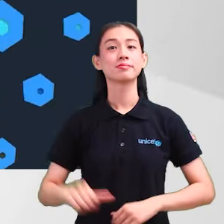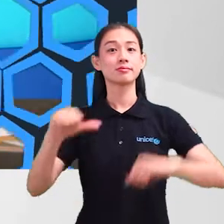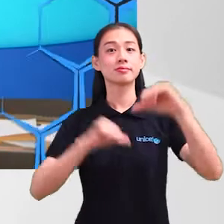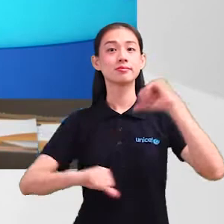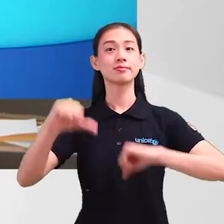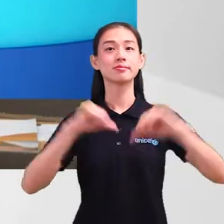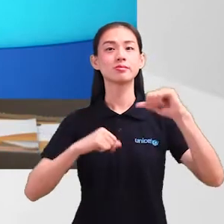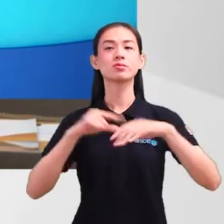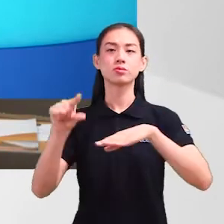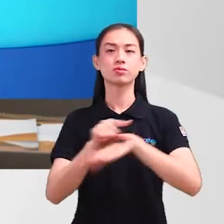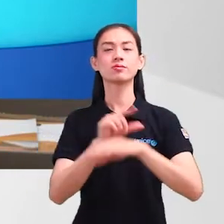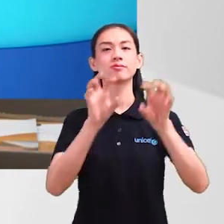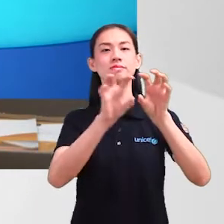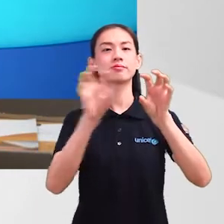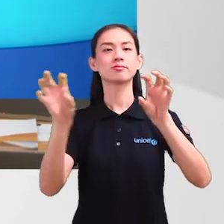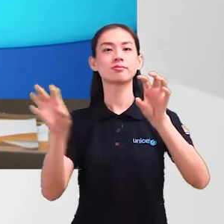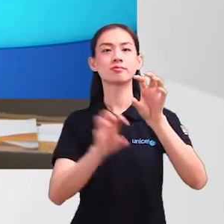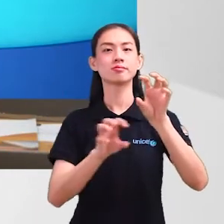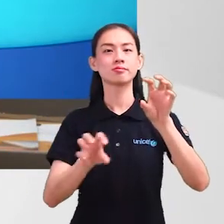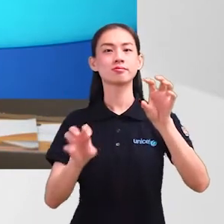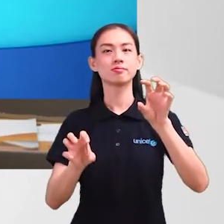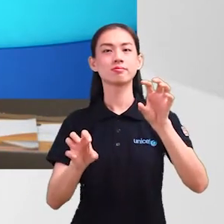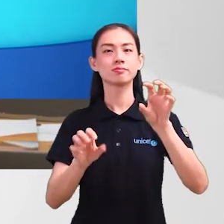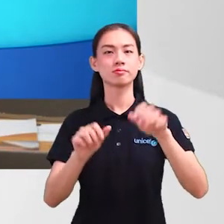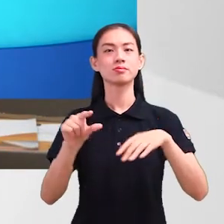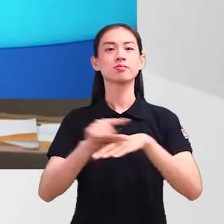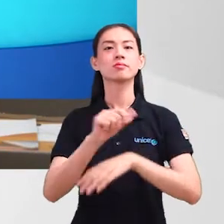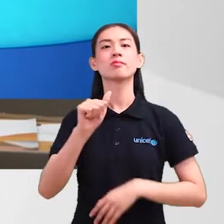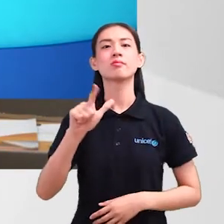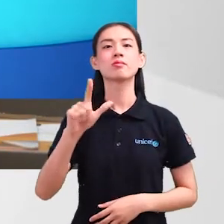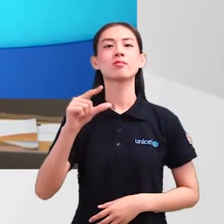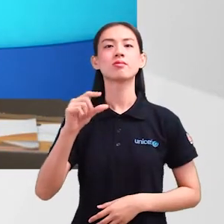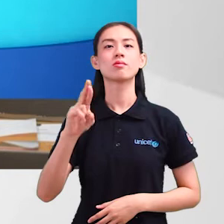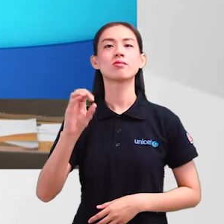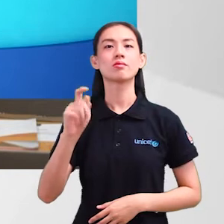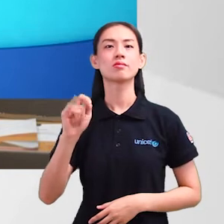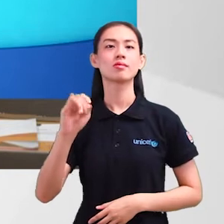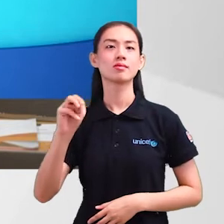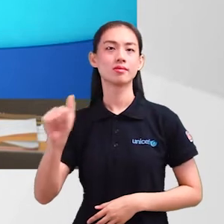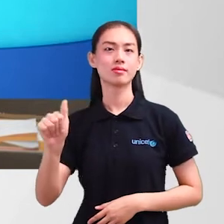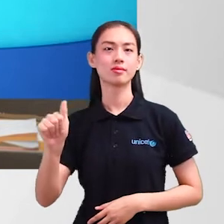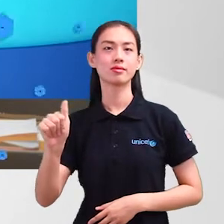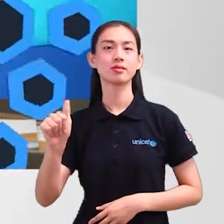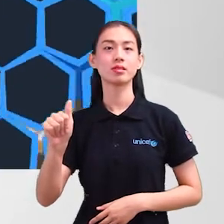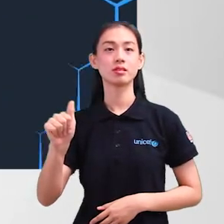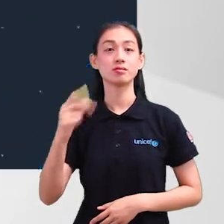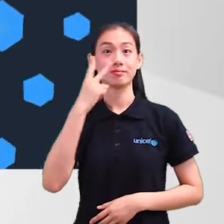Dalam sains komputer, kita menggunakan carta alir untuk menggambarkan algoritma yang digunakan